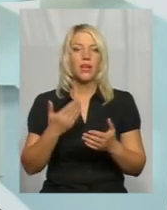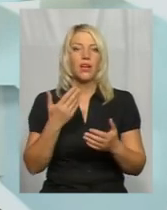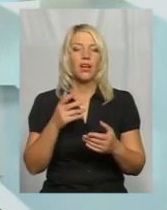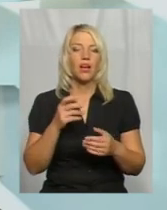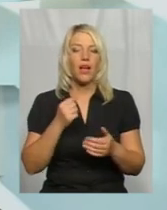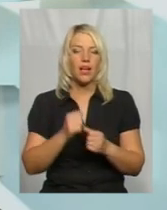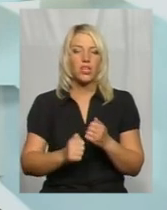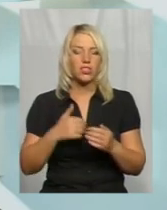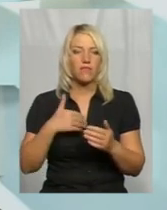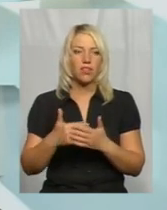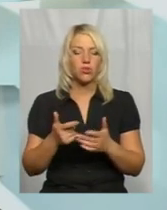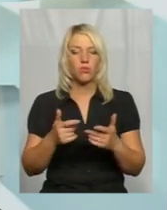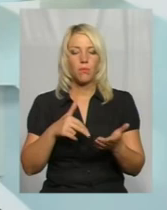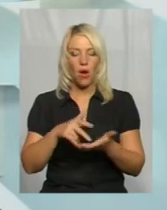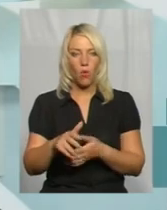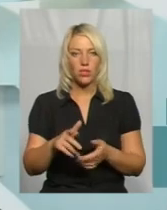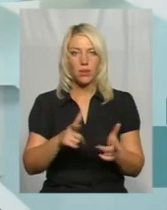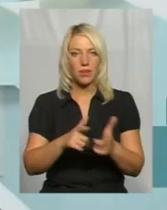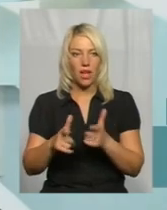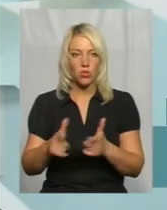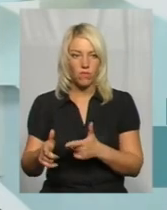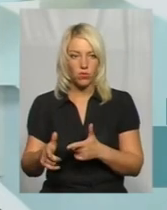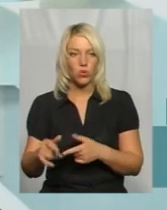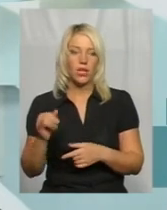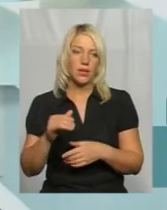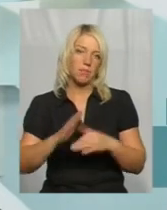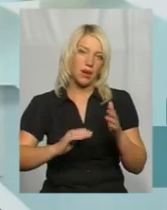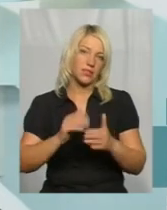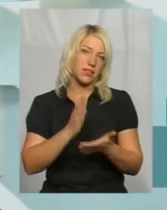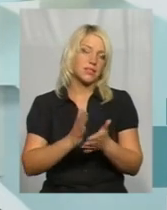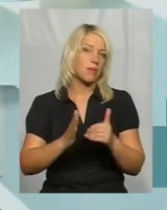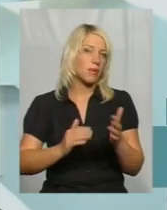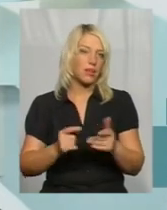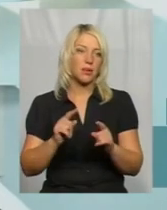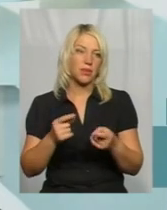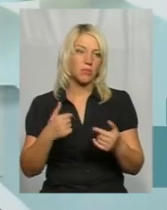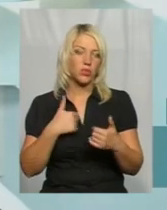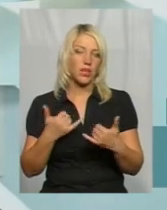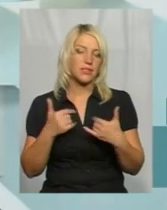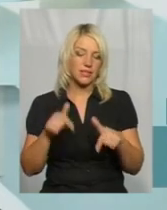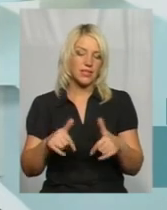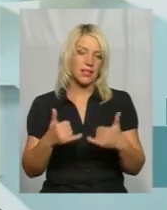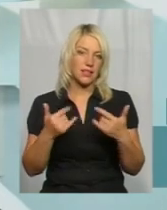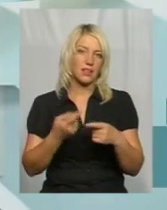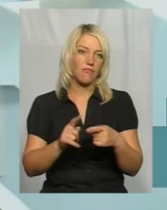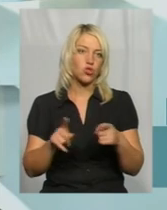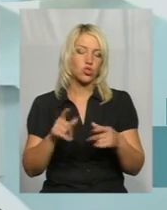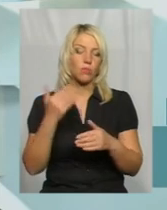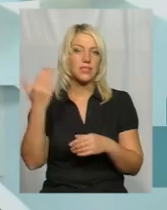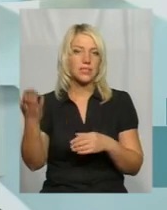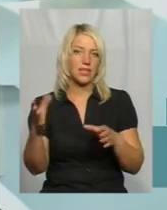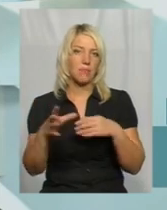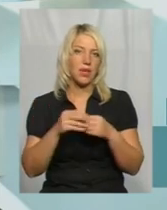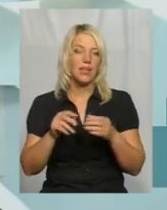проходить підготовку. Але практика є практика. Тому я тут для того, щоб з ними ділитися і